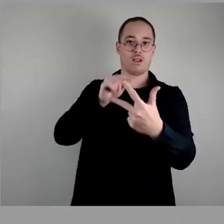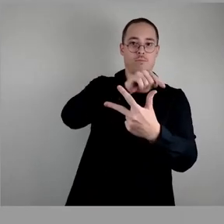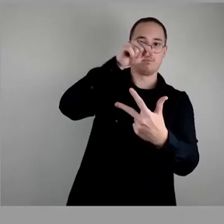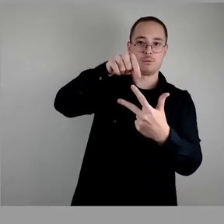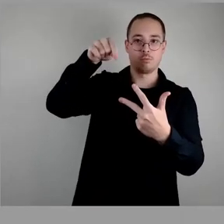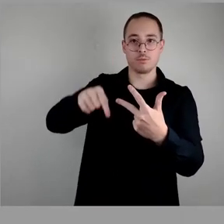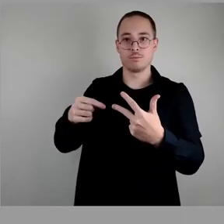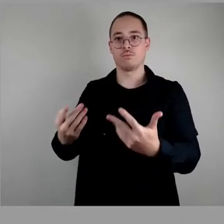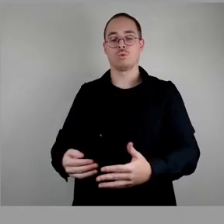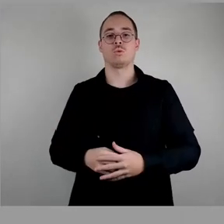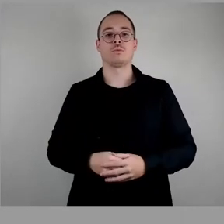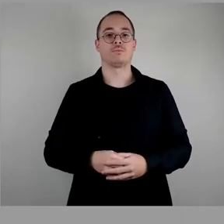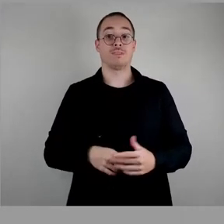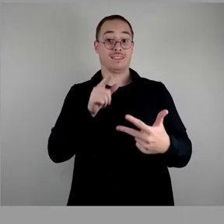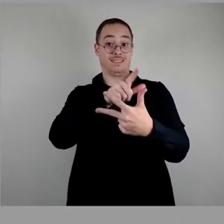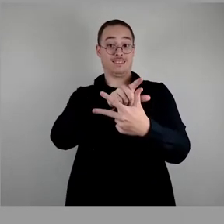um Stimmzeichen.